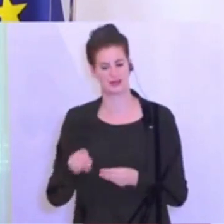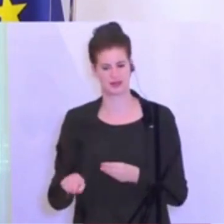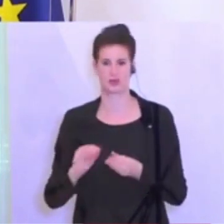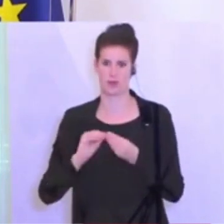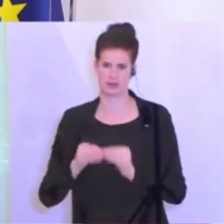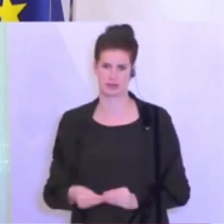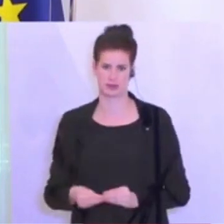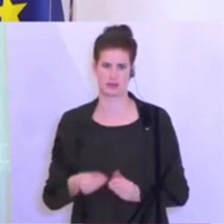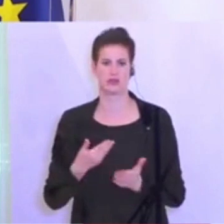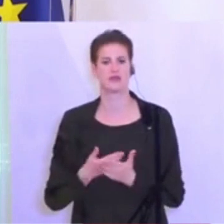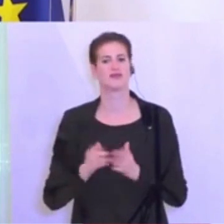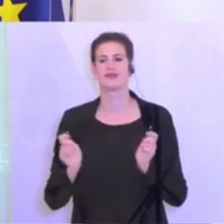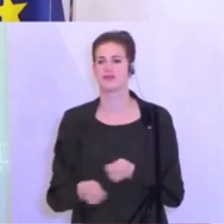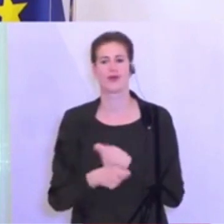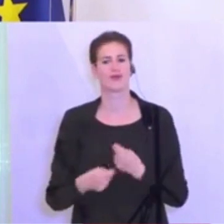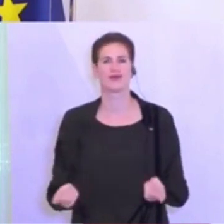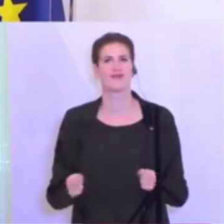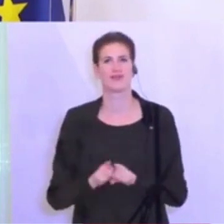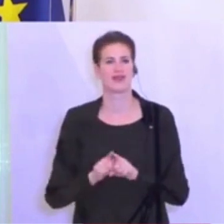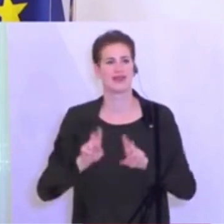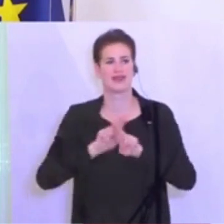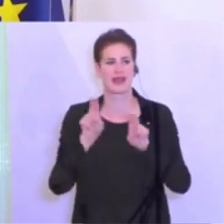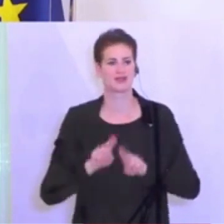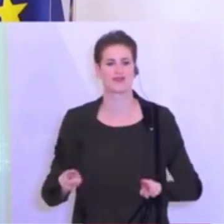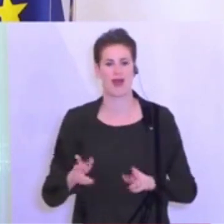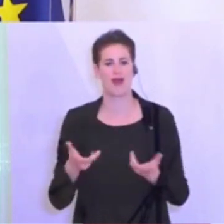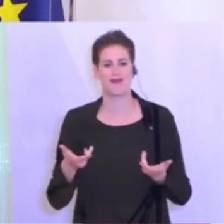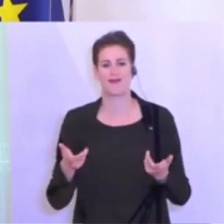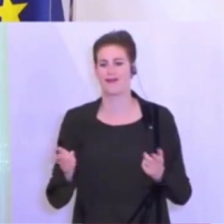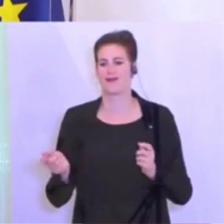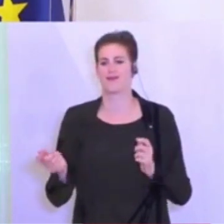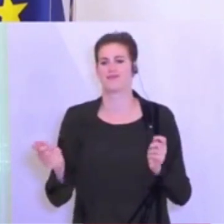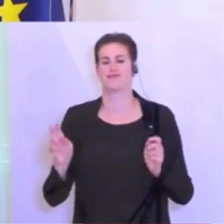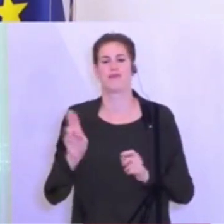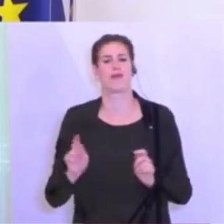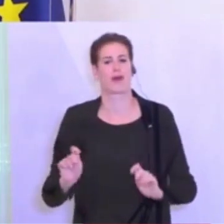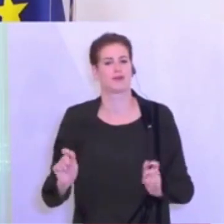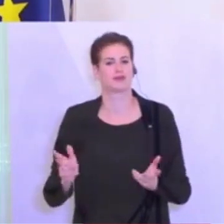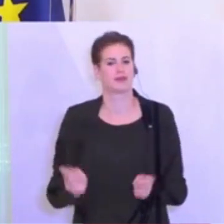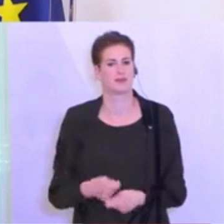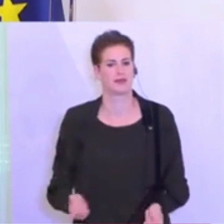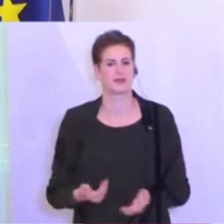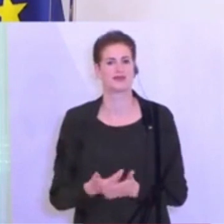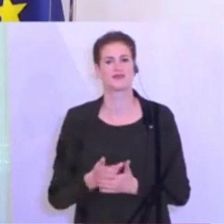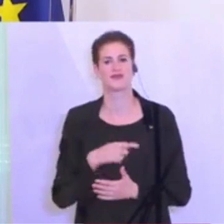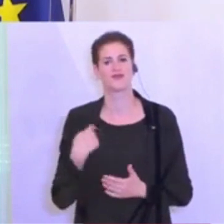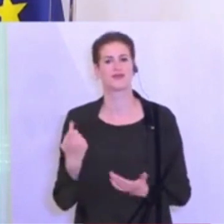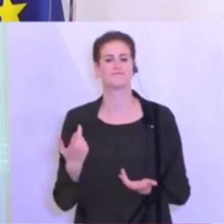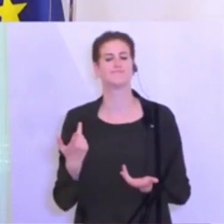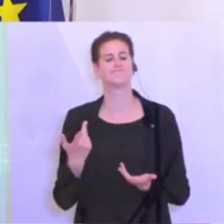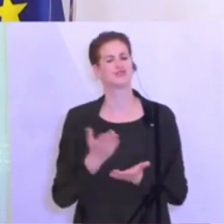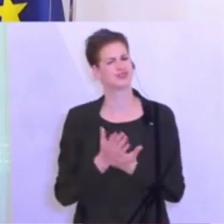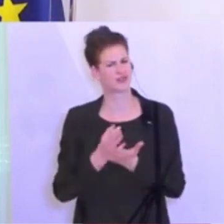gibt es auch keine internationale Blaupause. Aber wir arbeiten an diesen Lösungen, weil wir wissen, dass zum Beispiel, Sie haben die